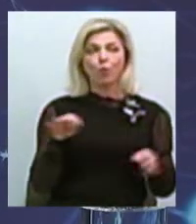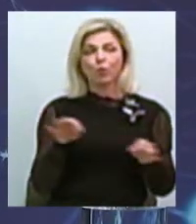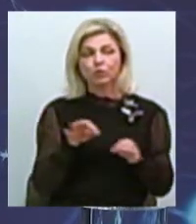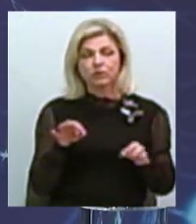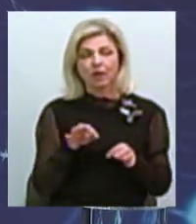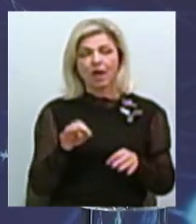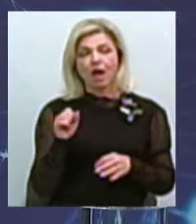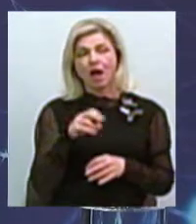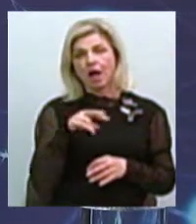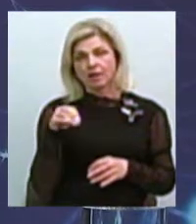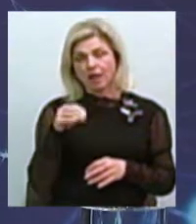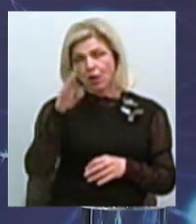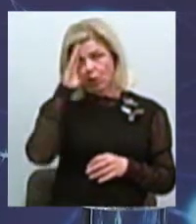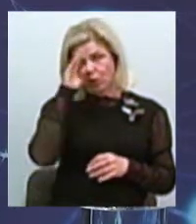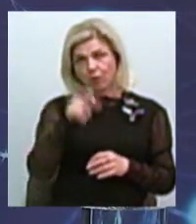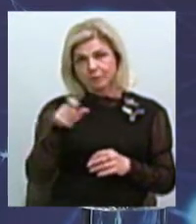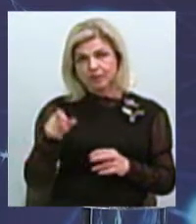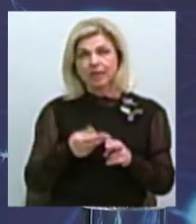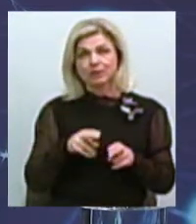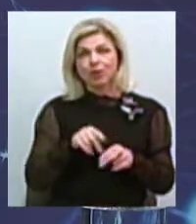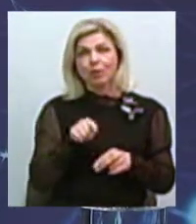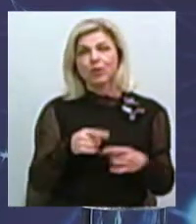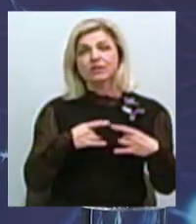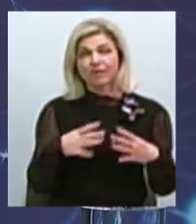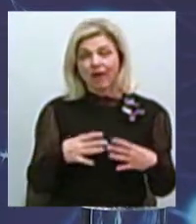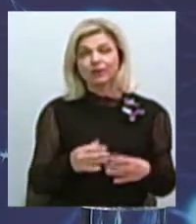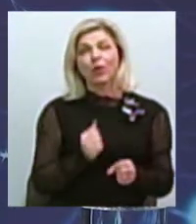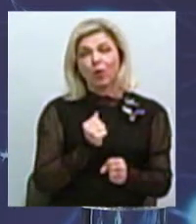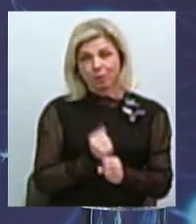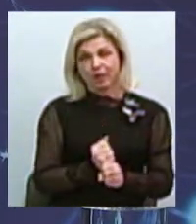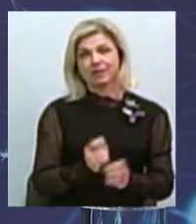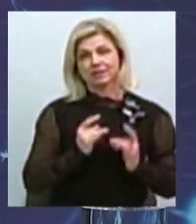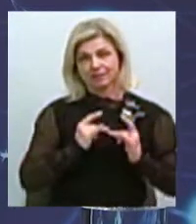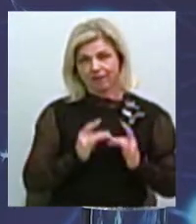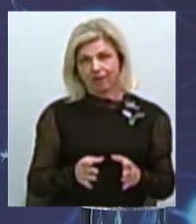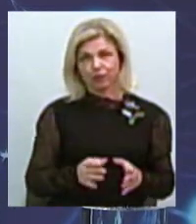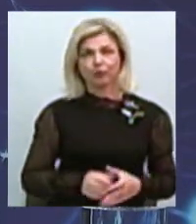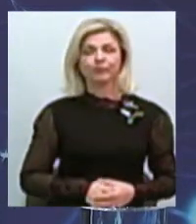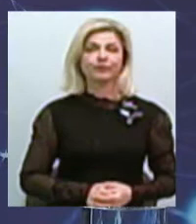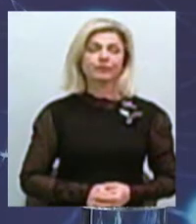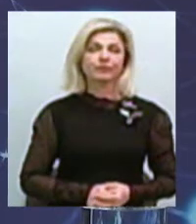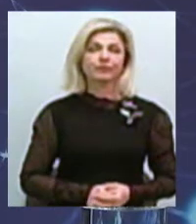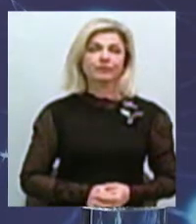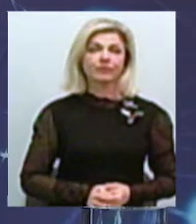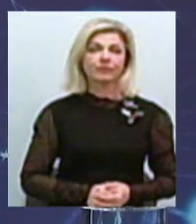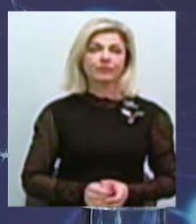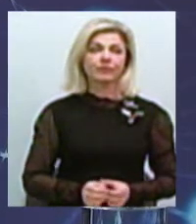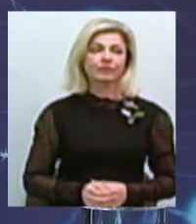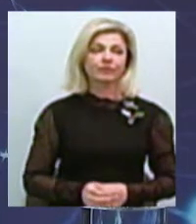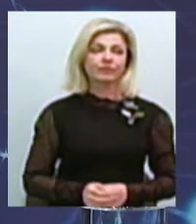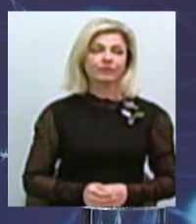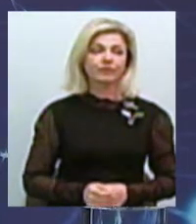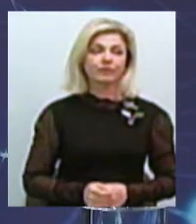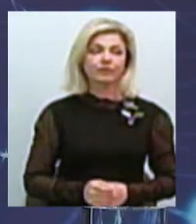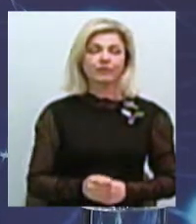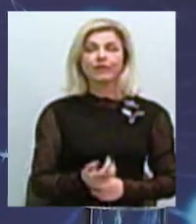Але хлопці на цьому святі, вони робили свято для того, щоб привлекти, десь